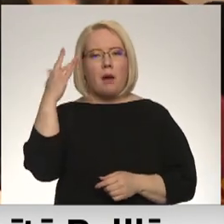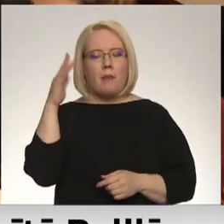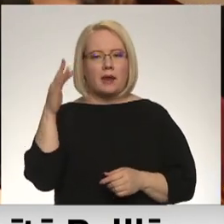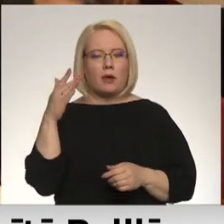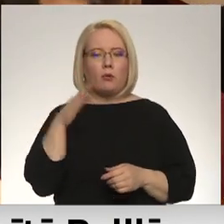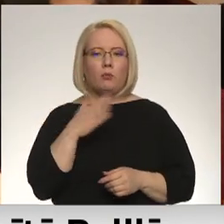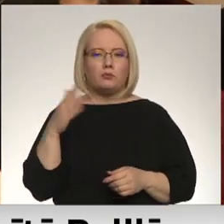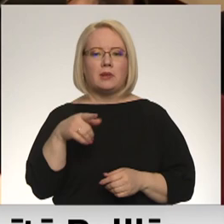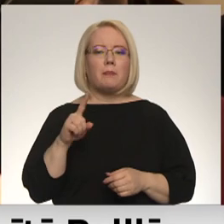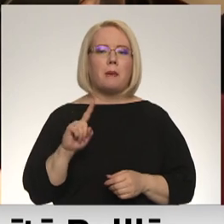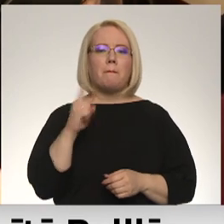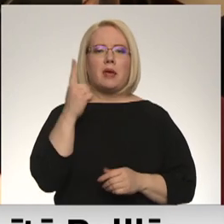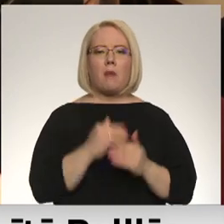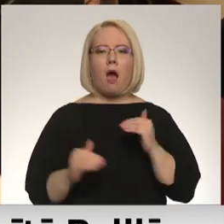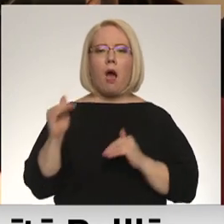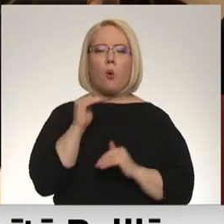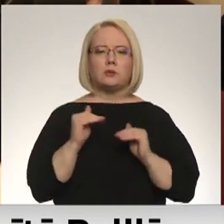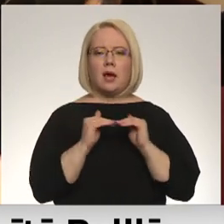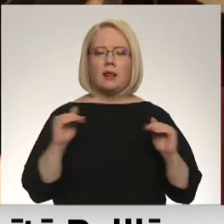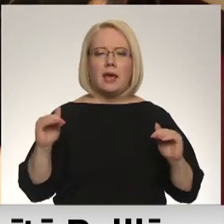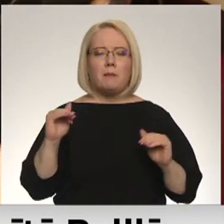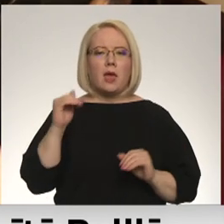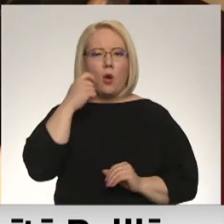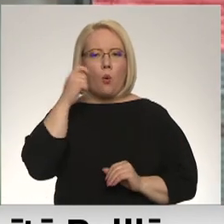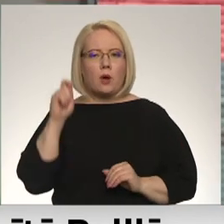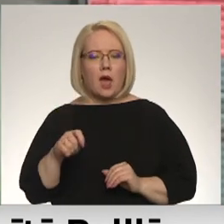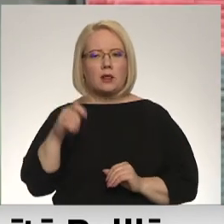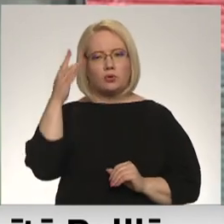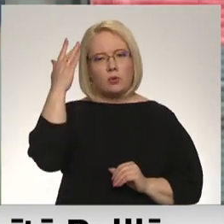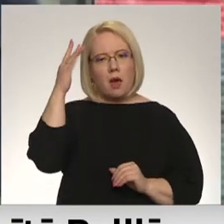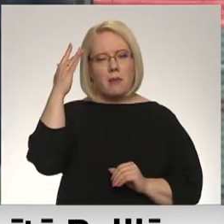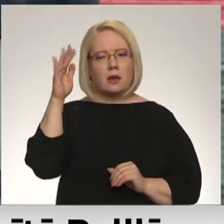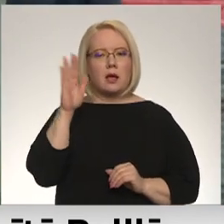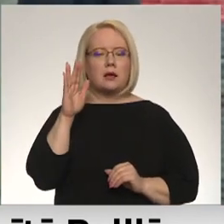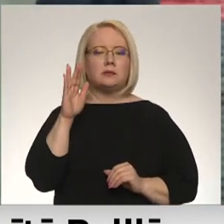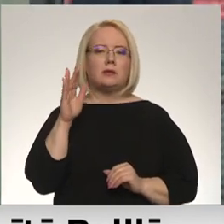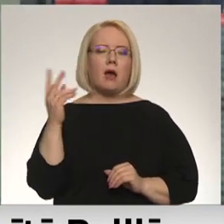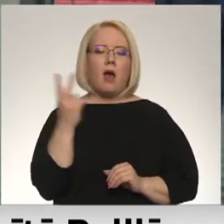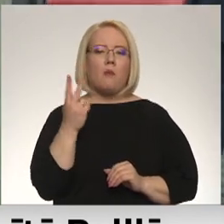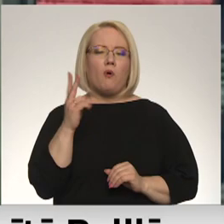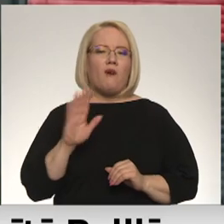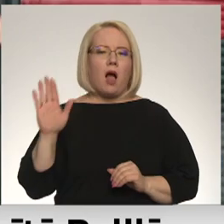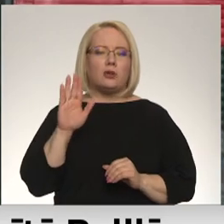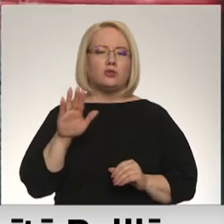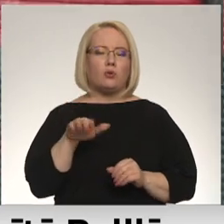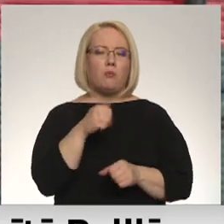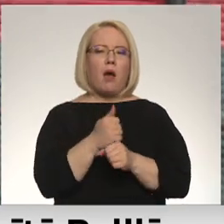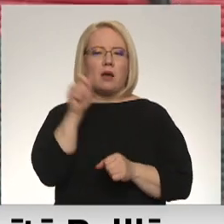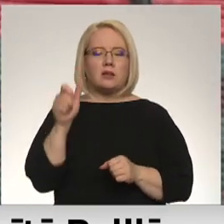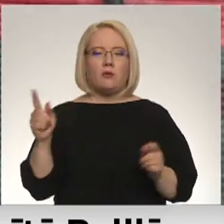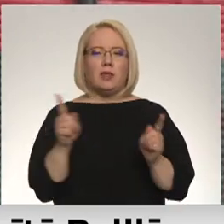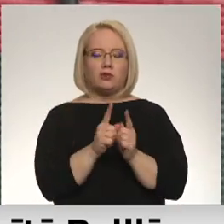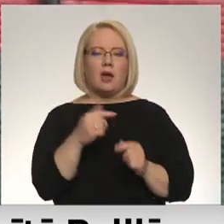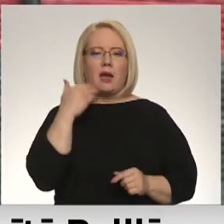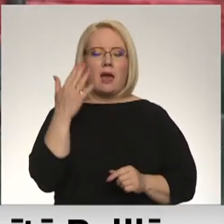ziņā šī bija pirmā tik augsta līmeņa Ukraiņas un Amerikas savienoto valstu vārstāvju tikšanās kopš Krievī